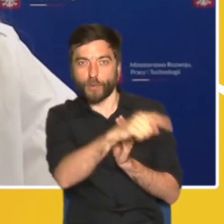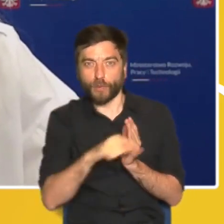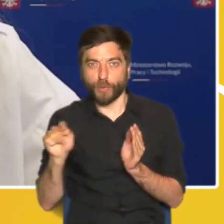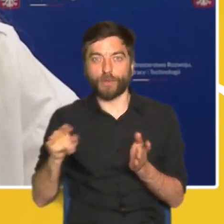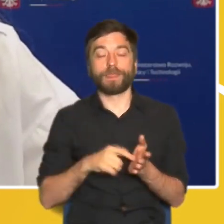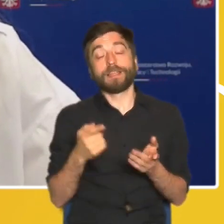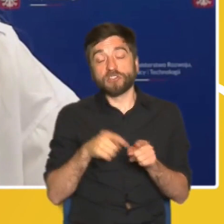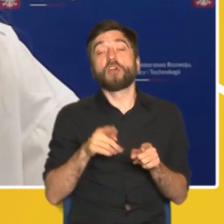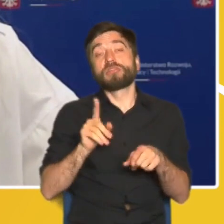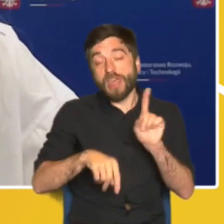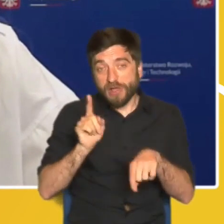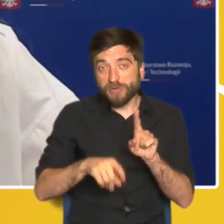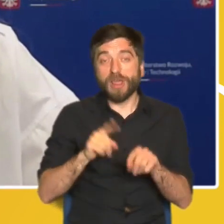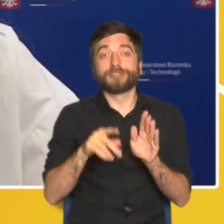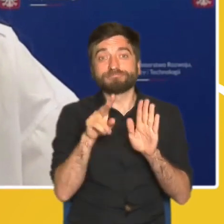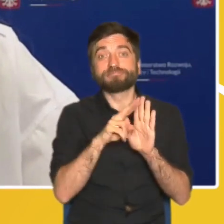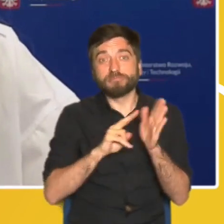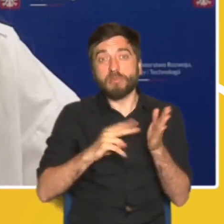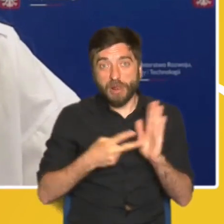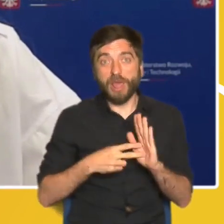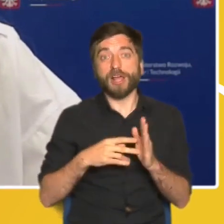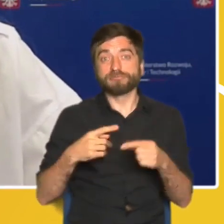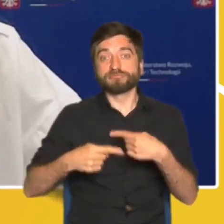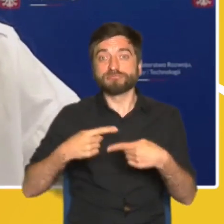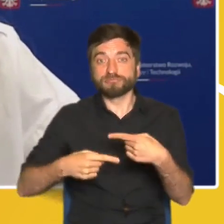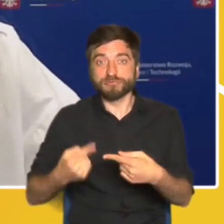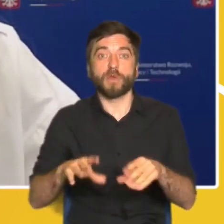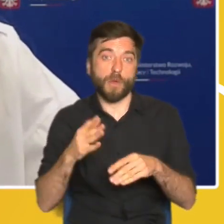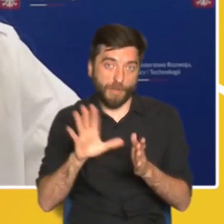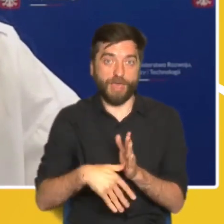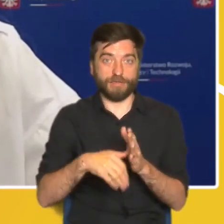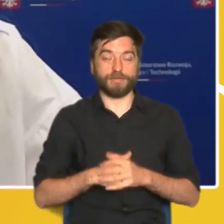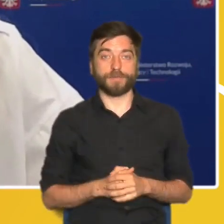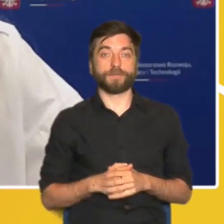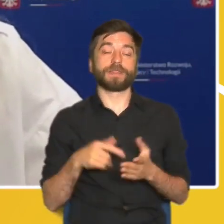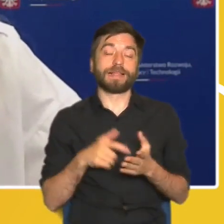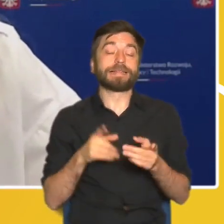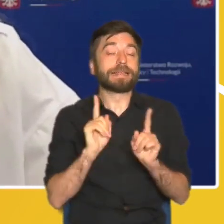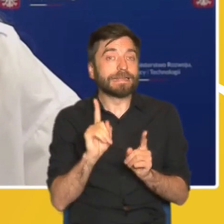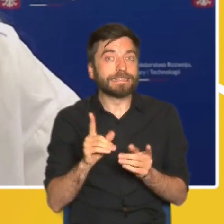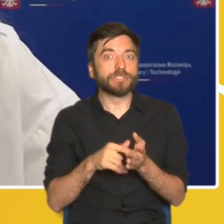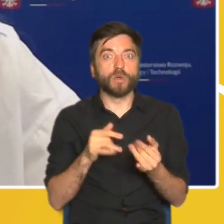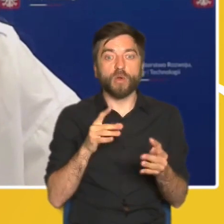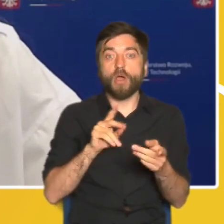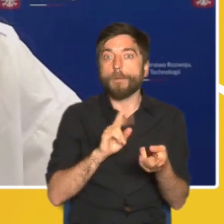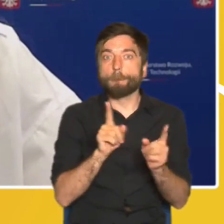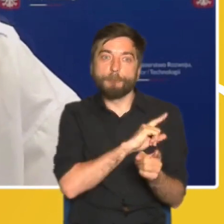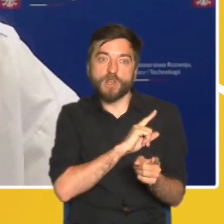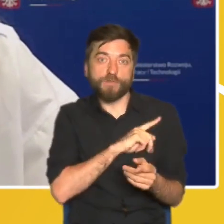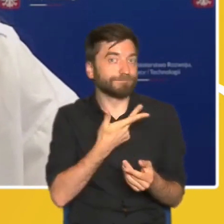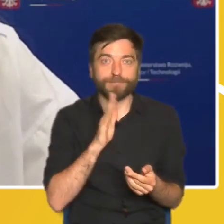fazą cyklu życia miasta. Jednak gdy utraci się kontrolę nad tym procesem, może to doprowadzić do